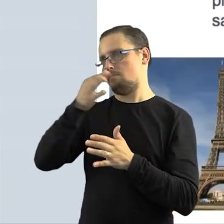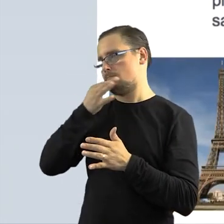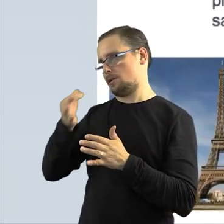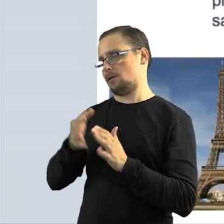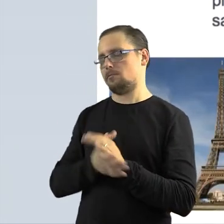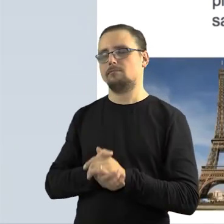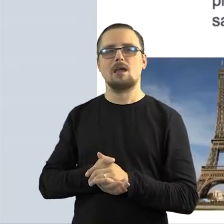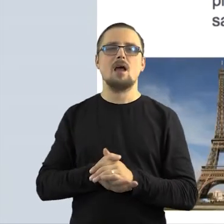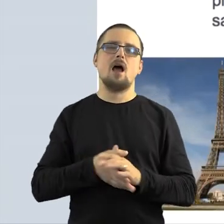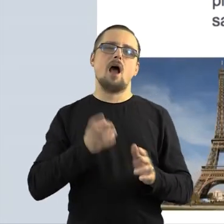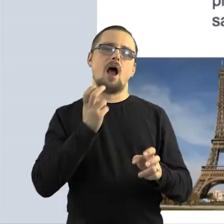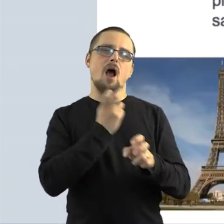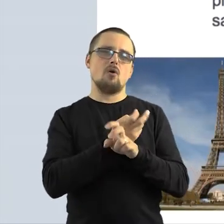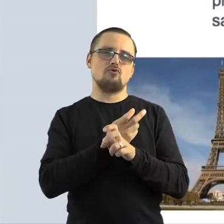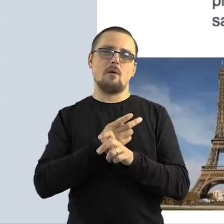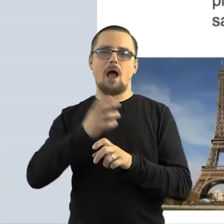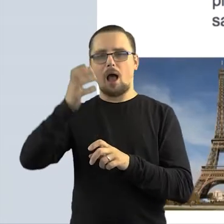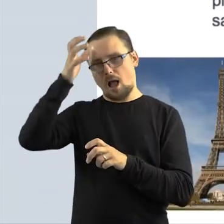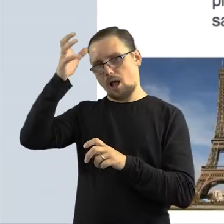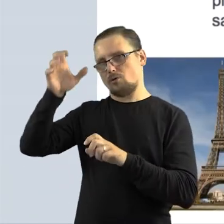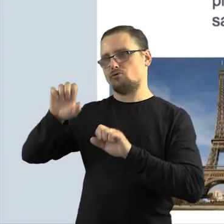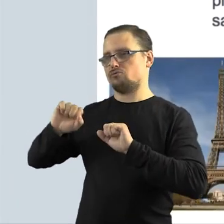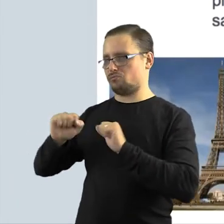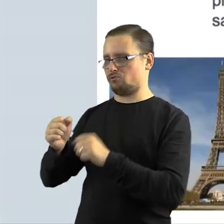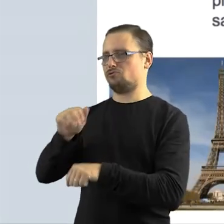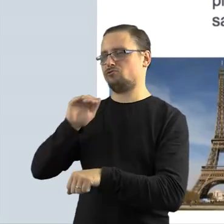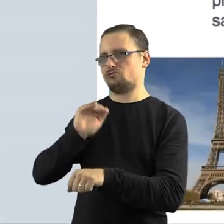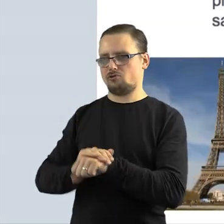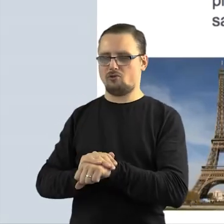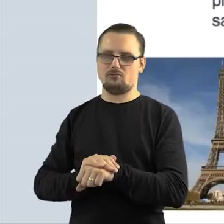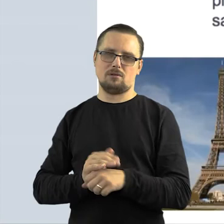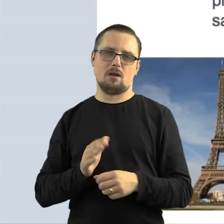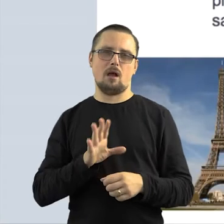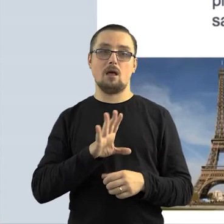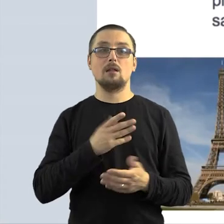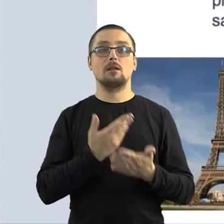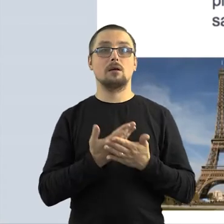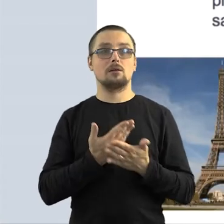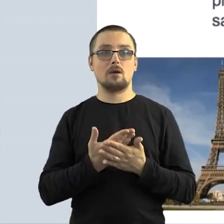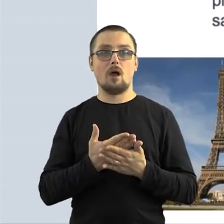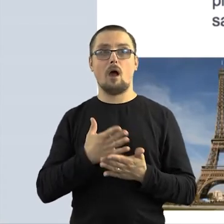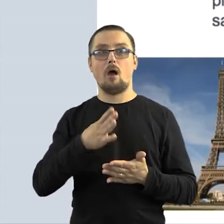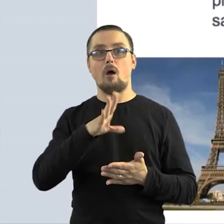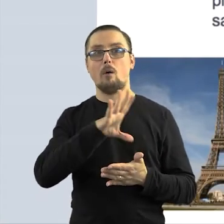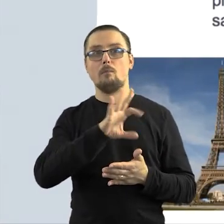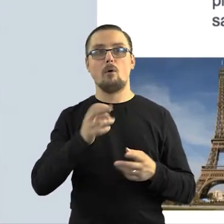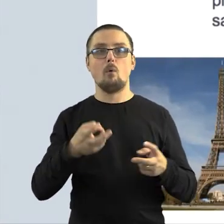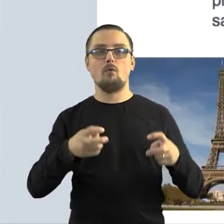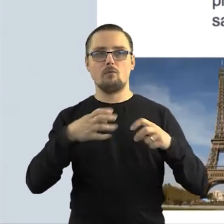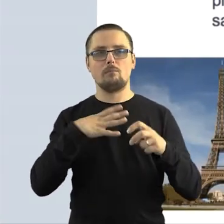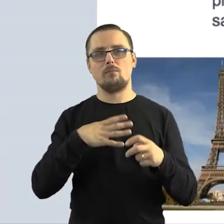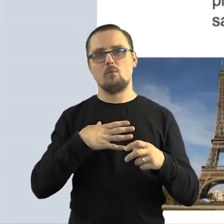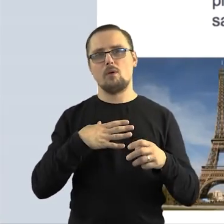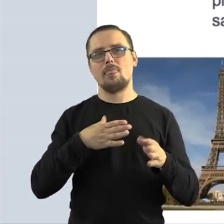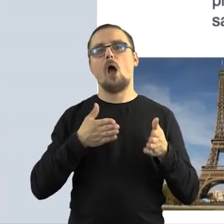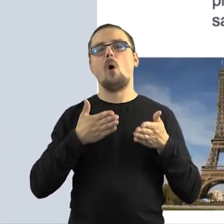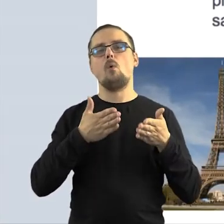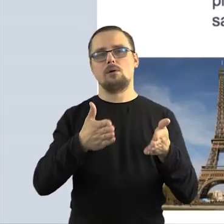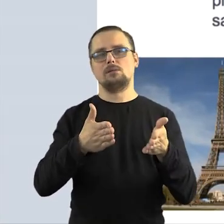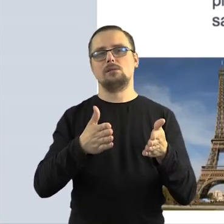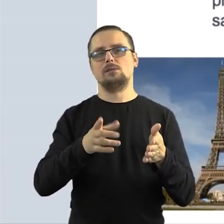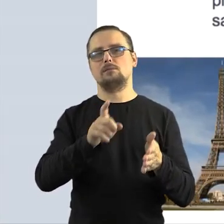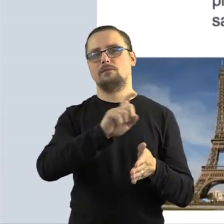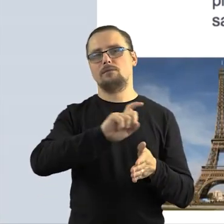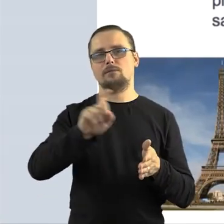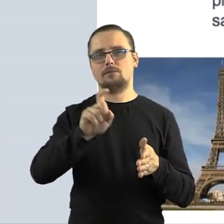trochę za automatu został przymuszony do tego, żeby wyrażać na to zgodę przez sam fakt rozpowszechniać swojego utworu w przestrzeni publicznej. Tak